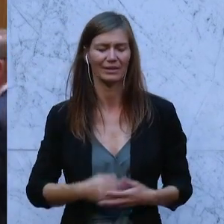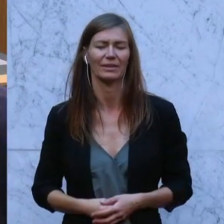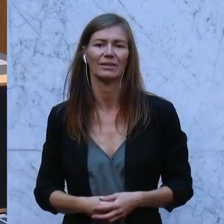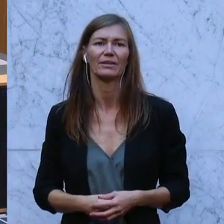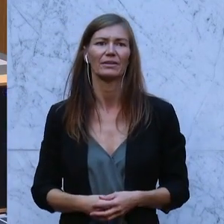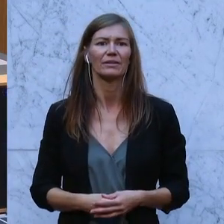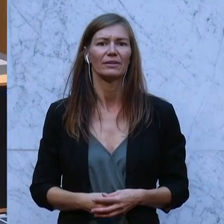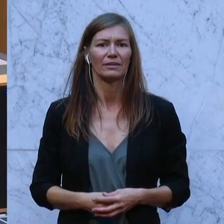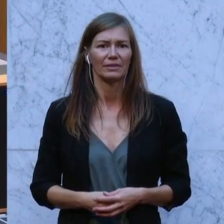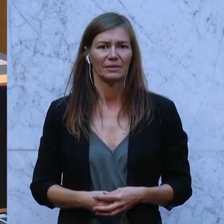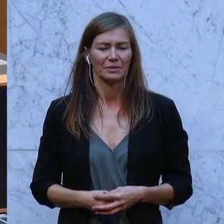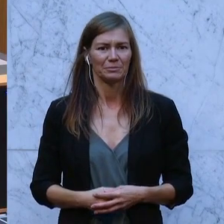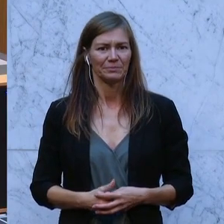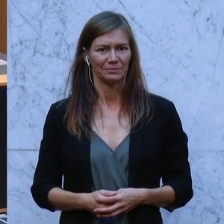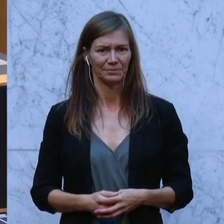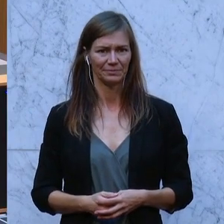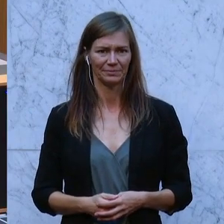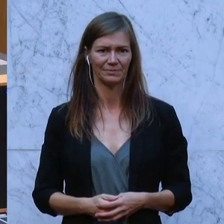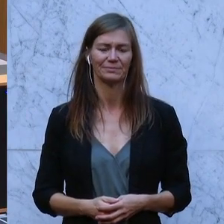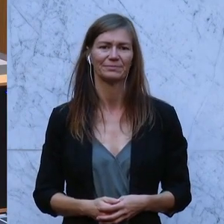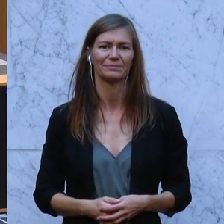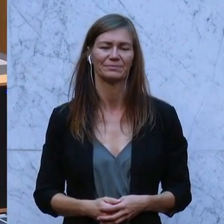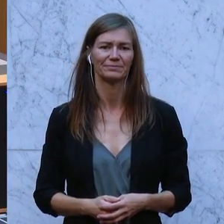Sie fordert auch höhere Zinsen für Sparkunden.